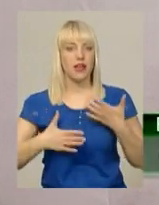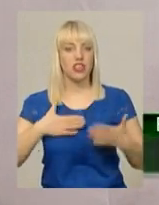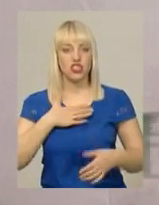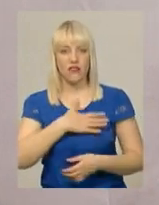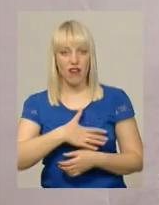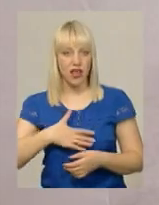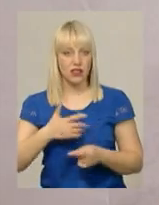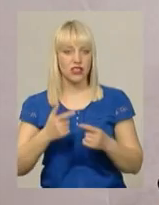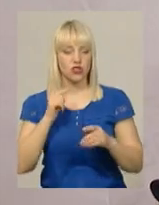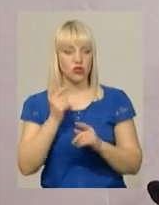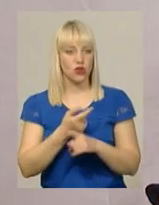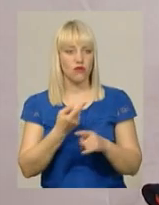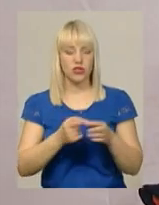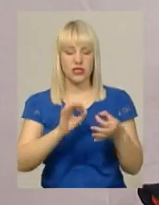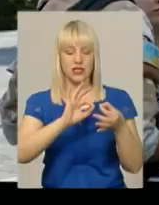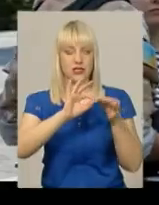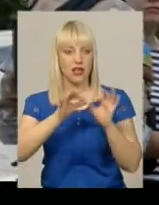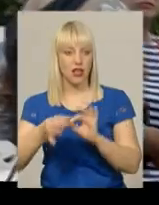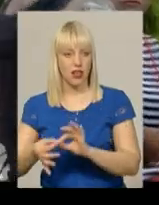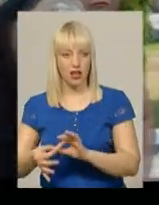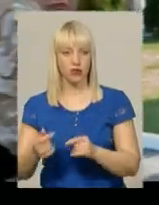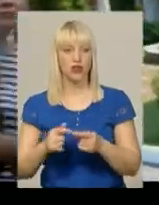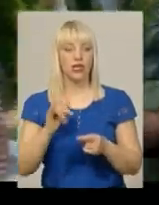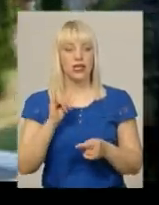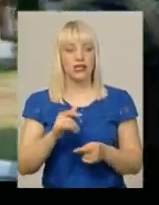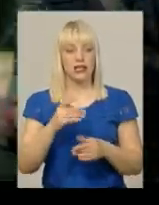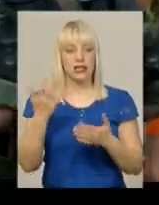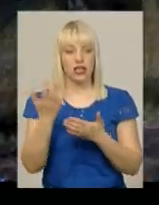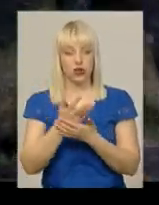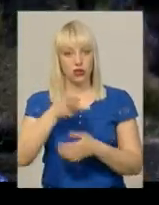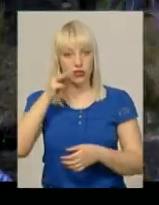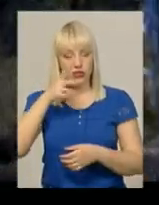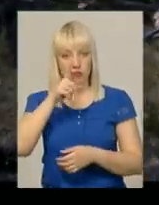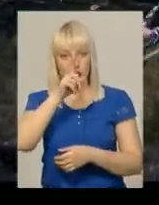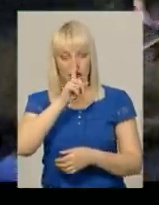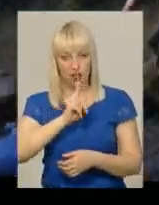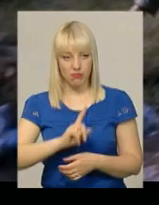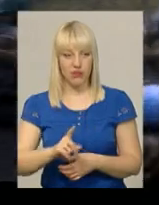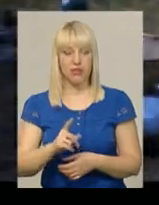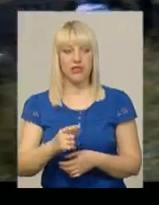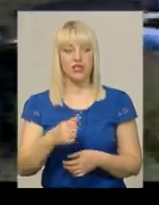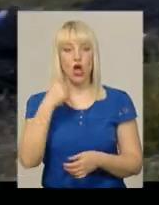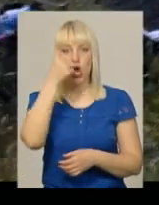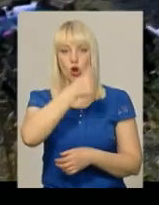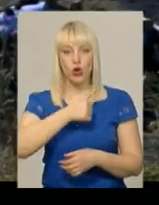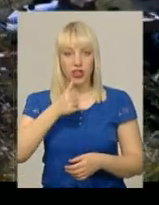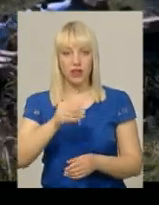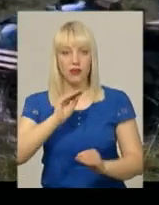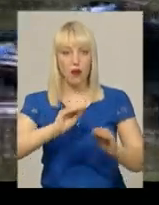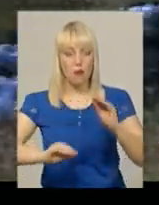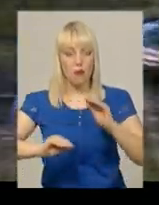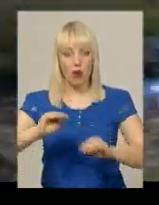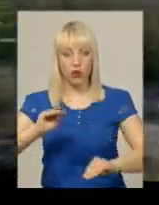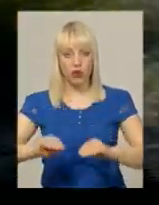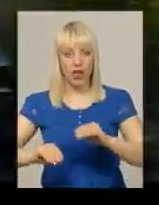бачив своїми очіми, це, звичайно, дуже складно для нього. Стрічку знімали місяць. Ще більше року пішло на її монтаж, каже режисер. Всеукраїнська прем